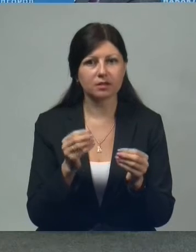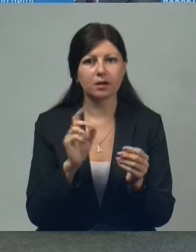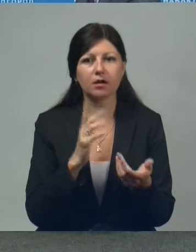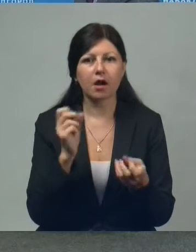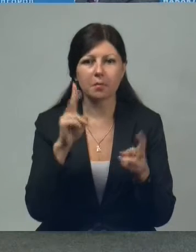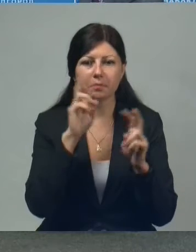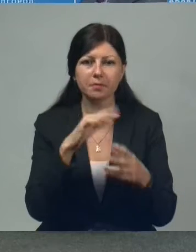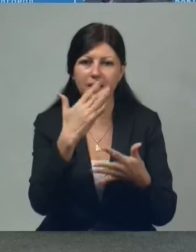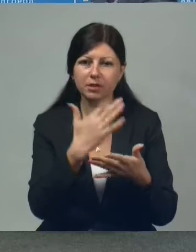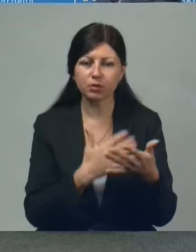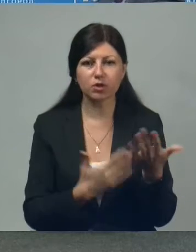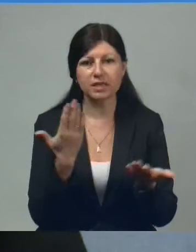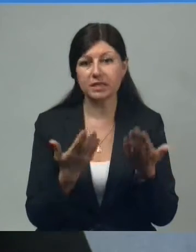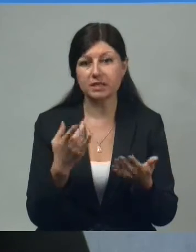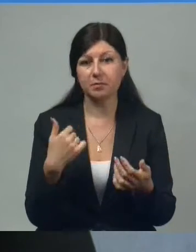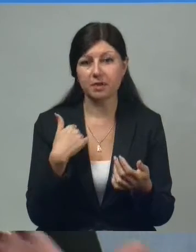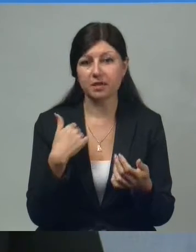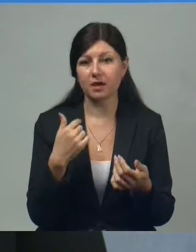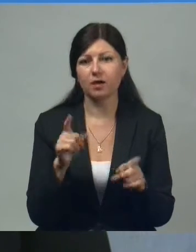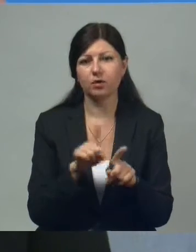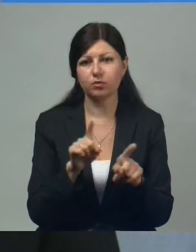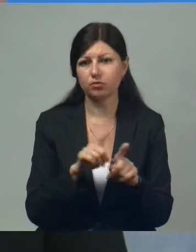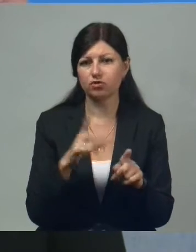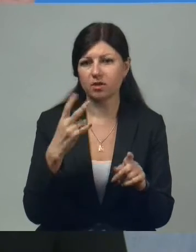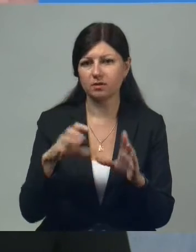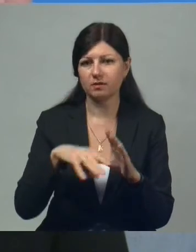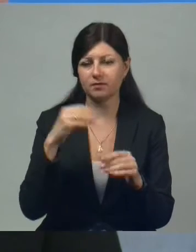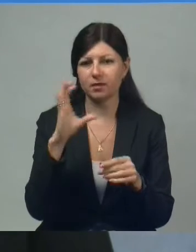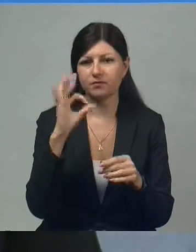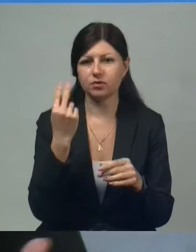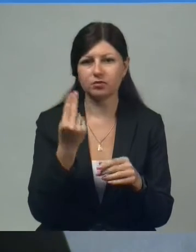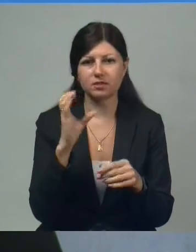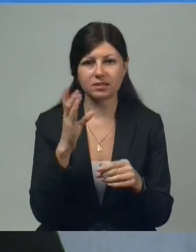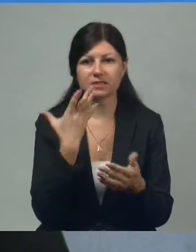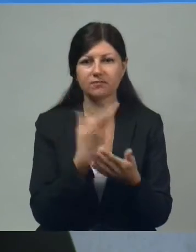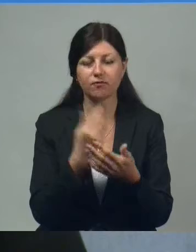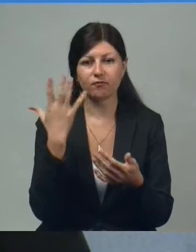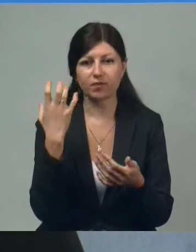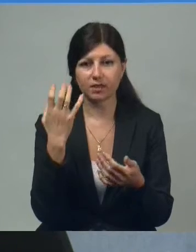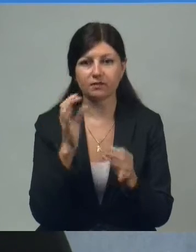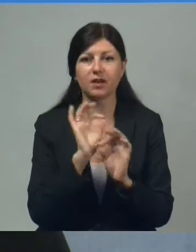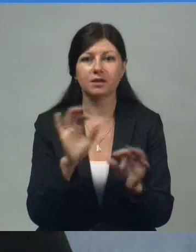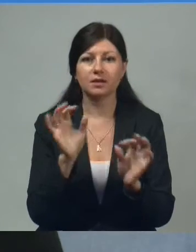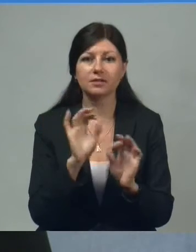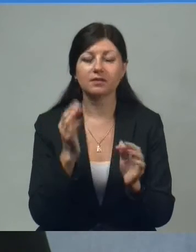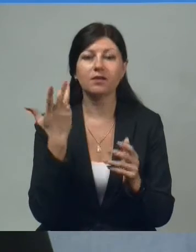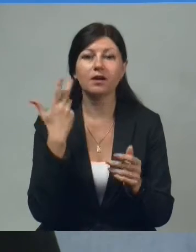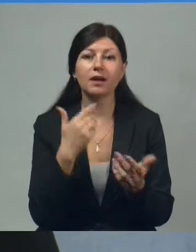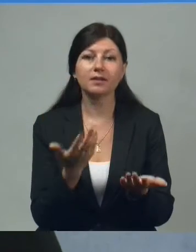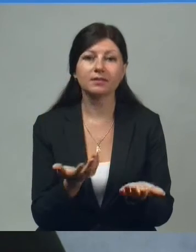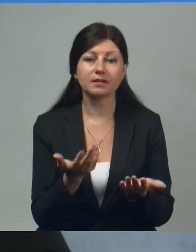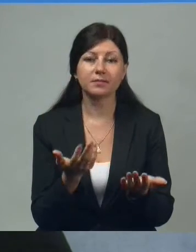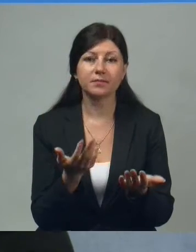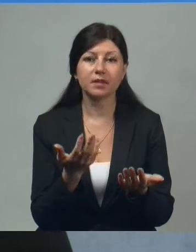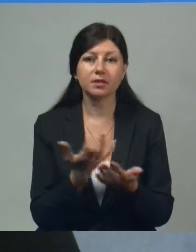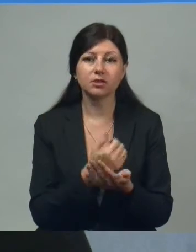мониторить, если бы я не выставила, в том числе в социальных сетях, свою фотографию. Рассказывайте, когда? Как